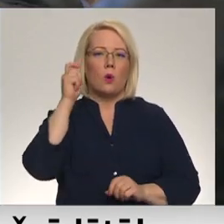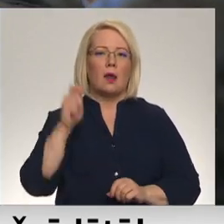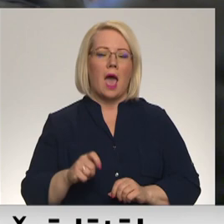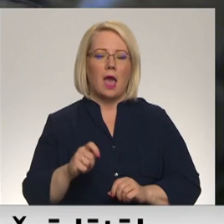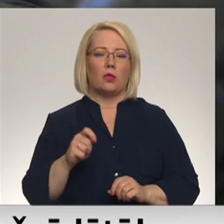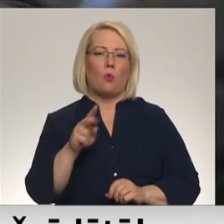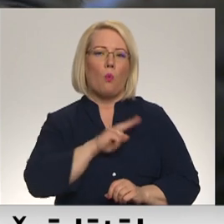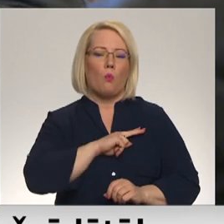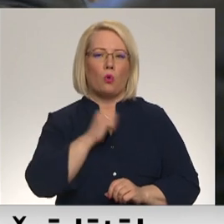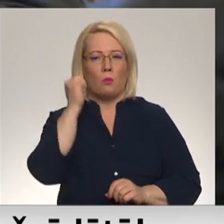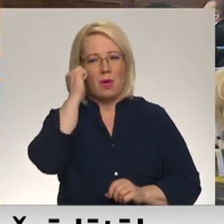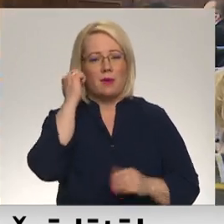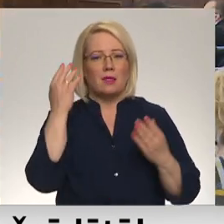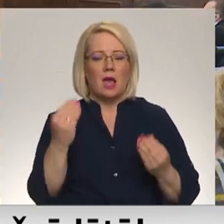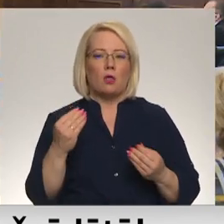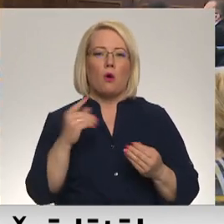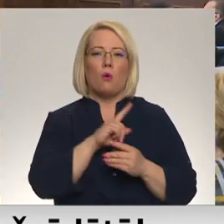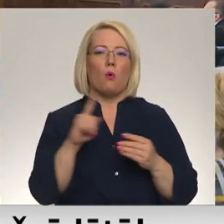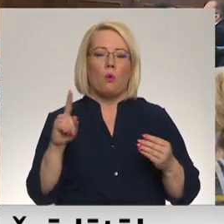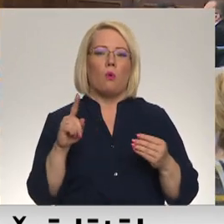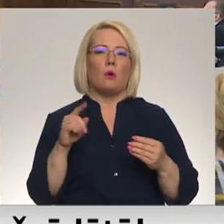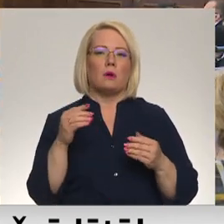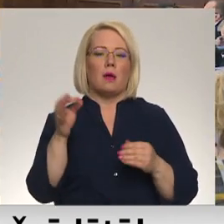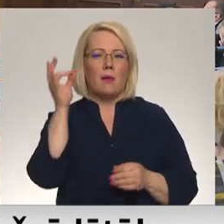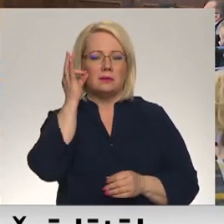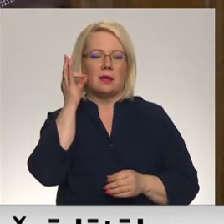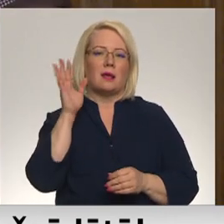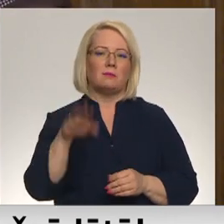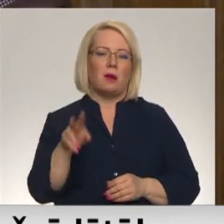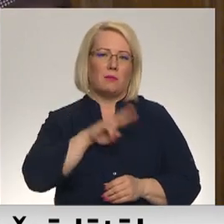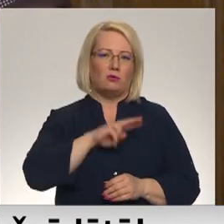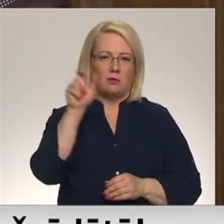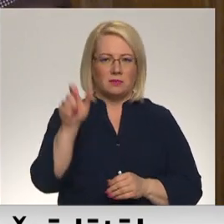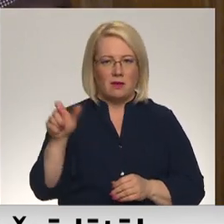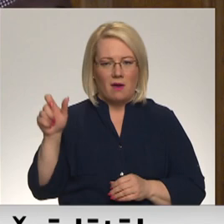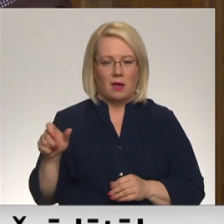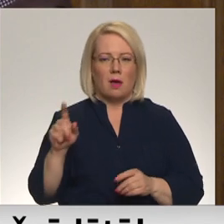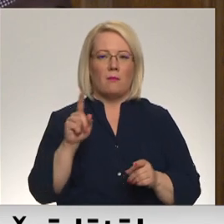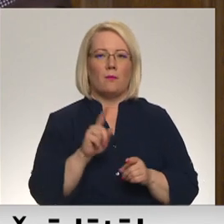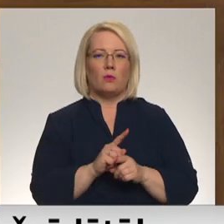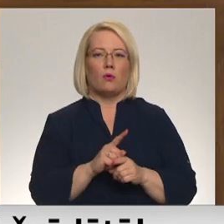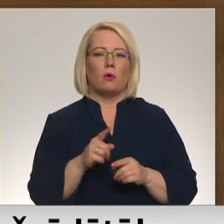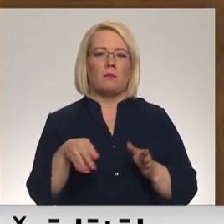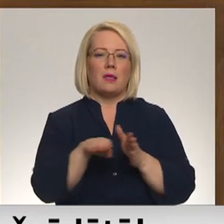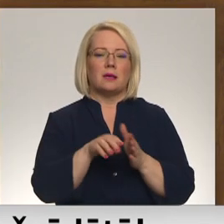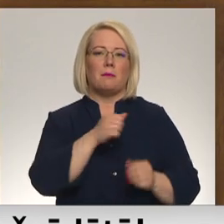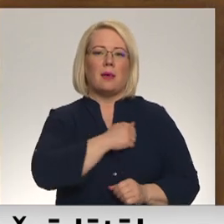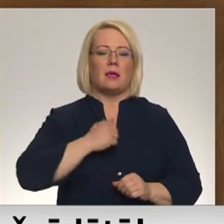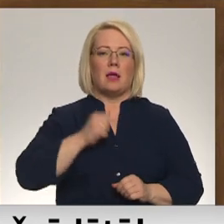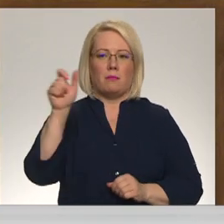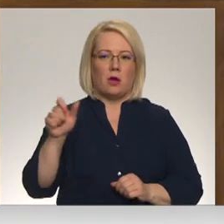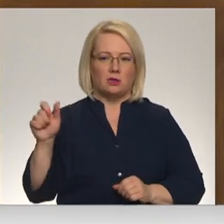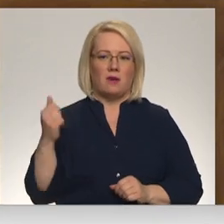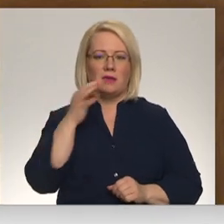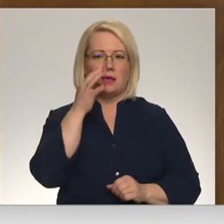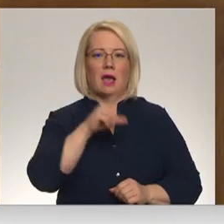akresijas rezultātā cietušos un bojā gājušos, Ukraiņas civili iedzīvotājas un bruņotos spēku militāra personas. Ievērojo to, ka Latvijas